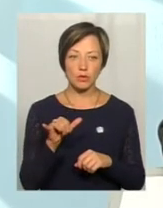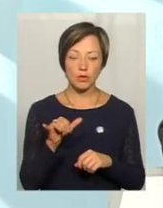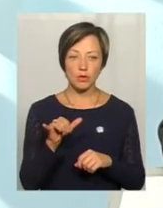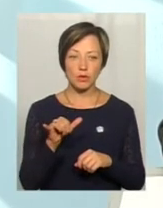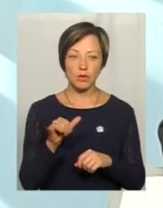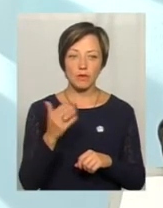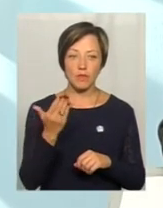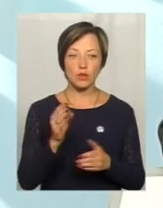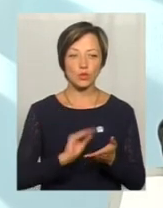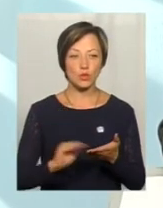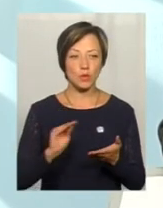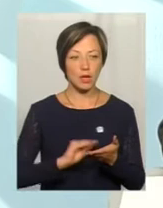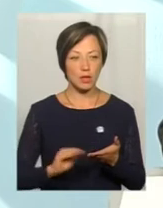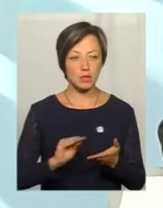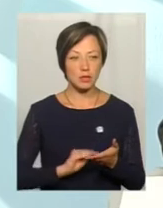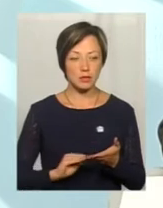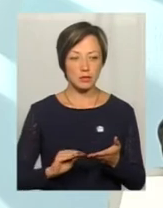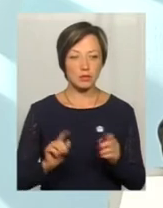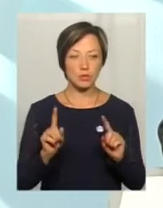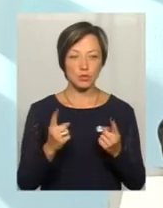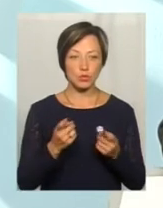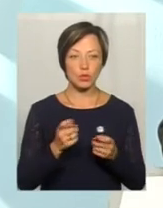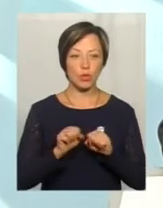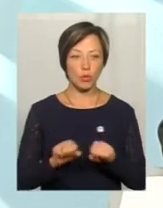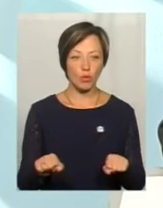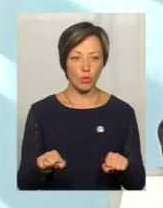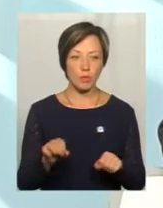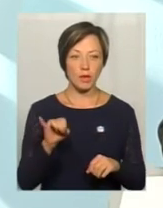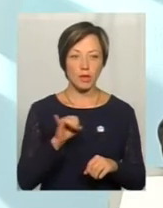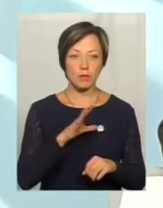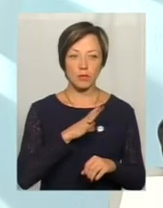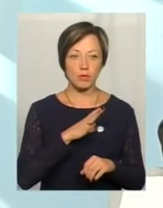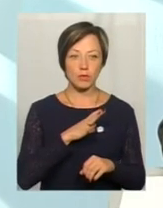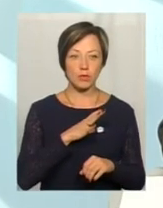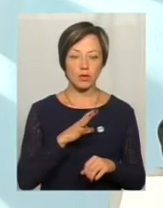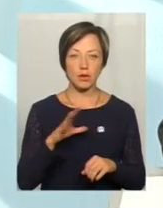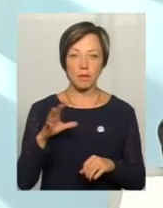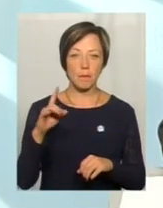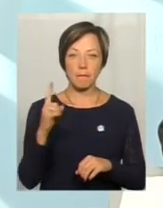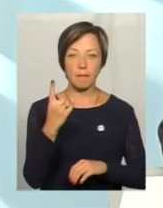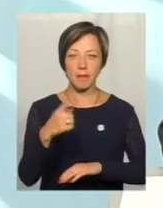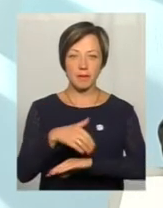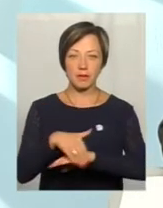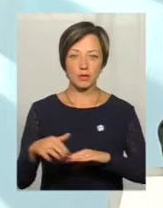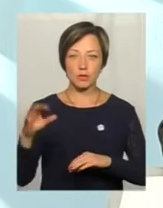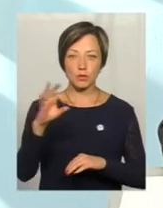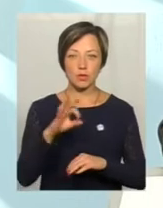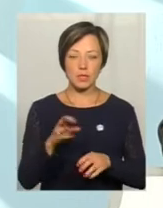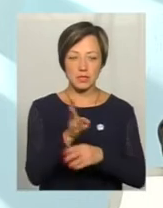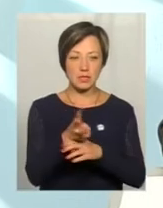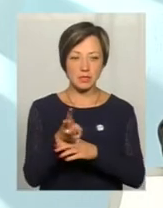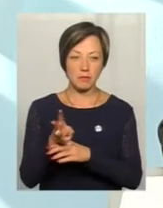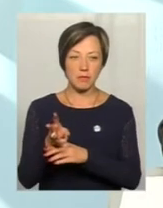журналіст дуже хоробрий, і був на самому нулі, на самому передку, там знімав